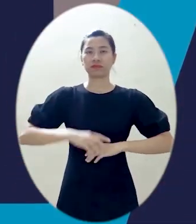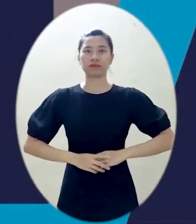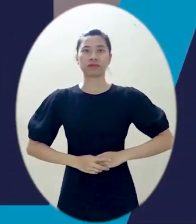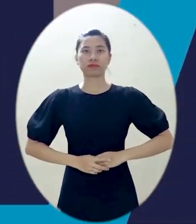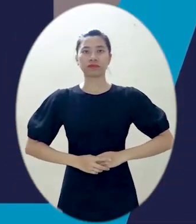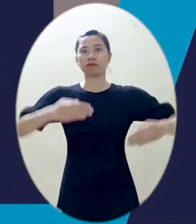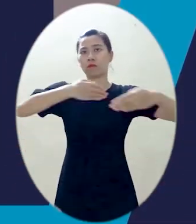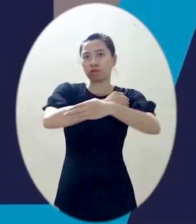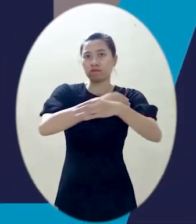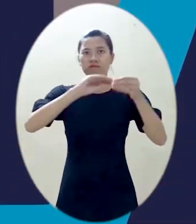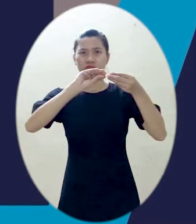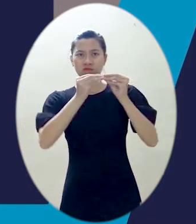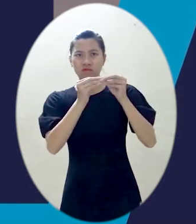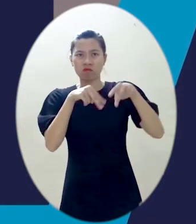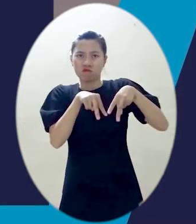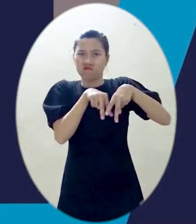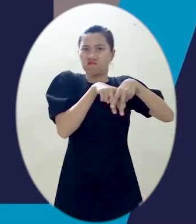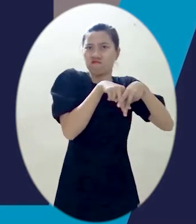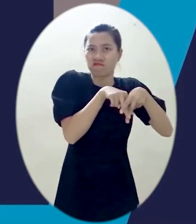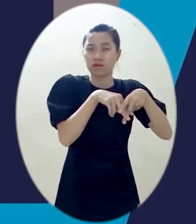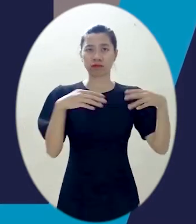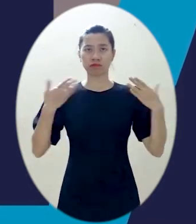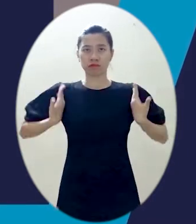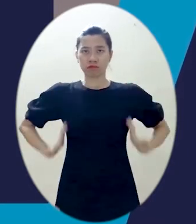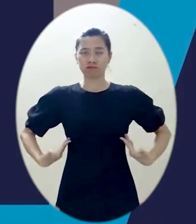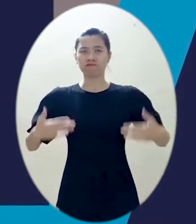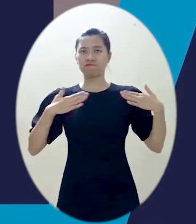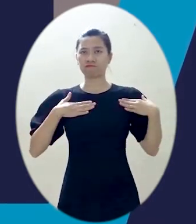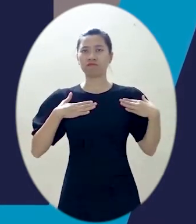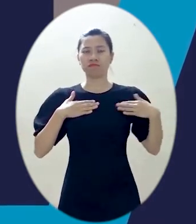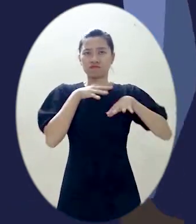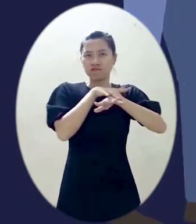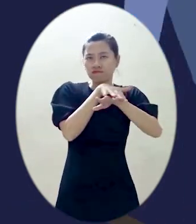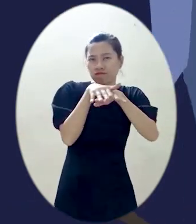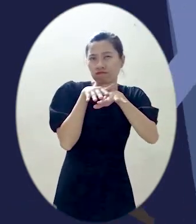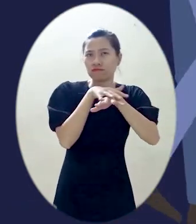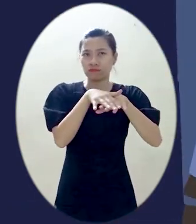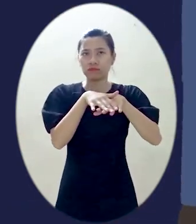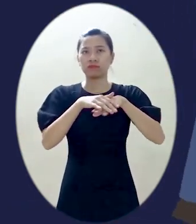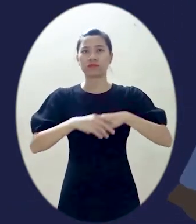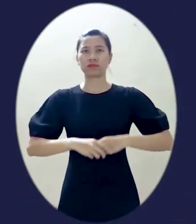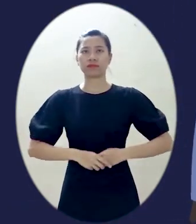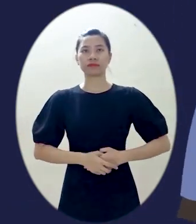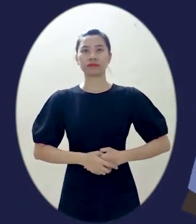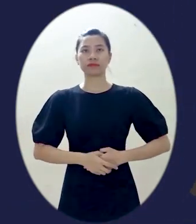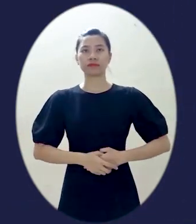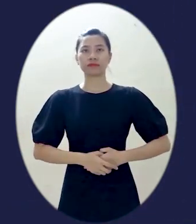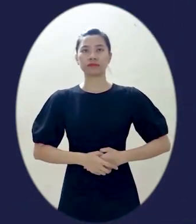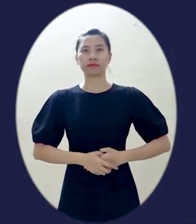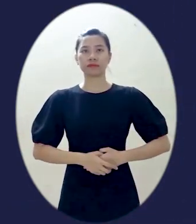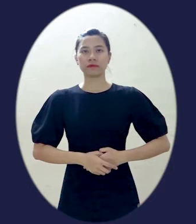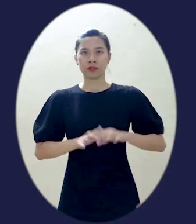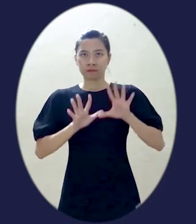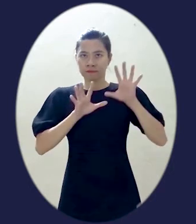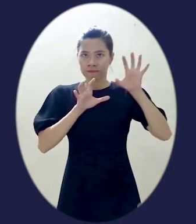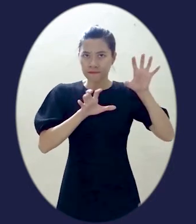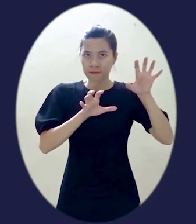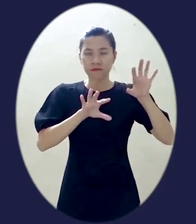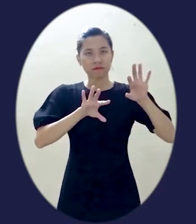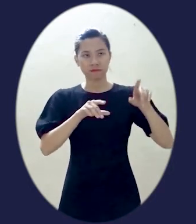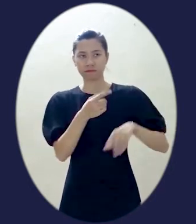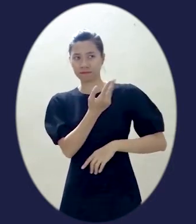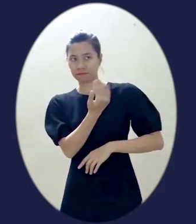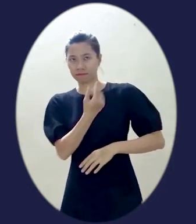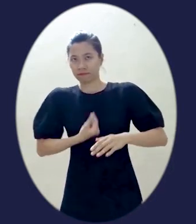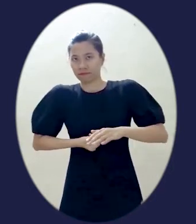Ôm, hôn, ép sát, sờ soạn các bộ phận cơ thể Đe dọa, môi chuộc, gây áp lực, dùng thủ